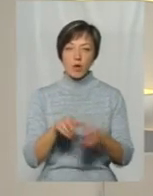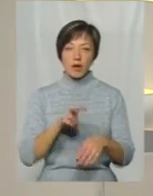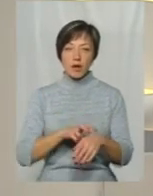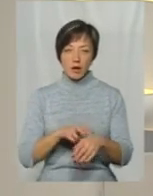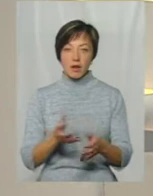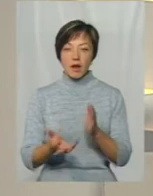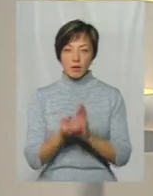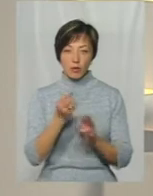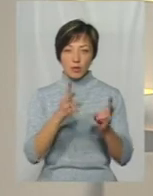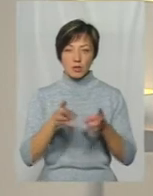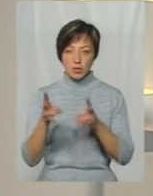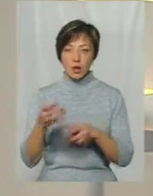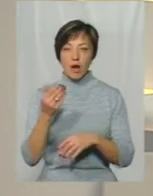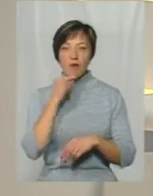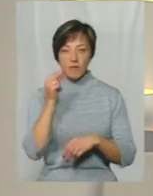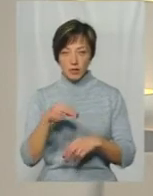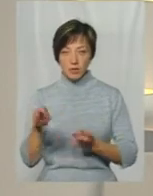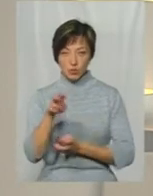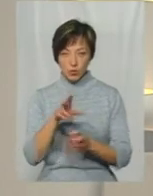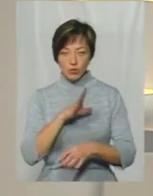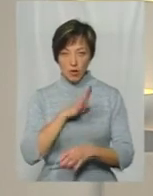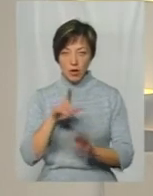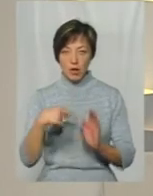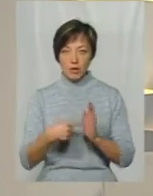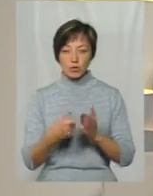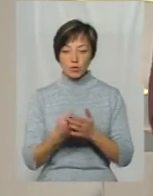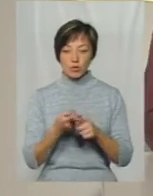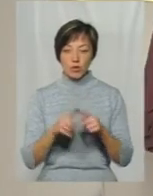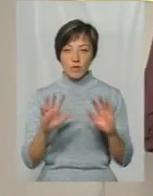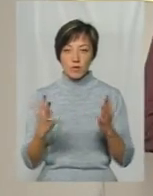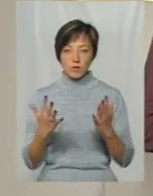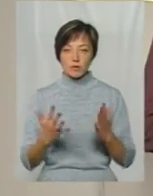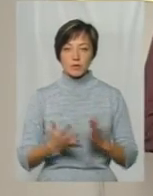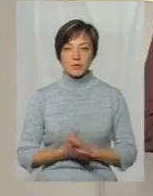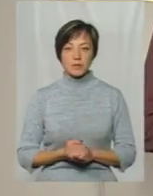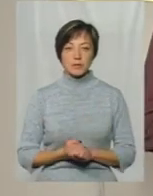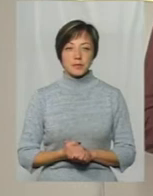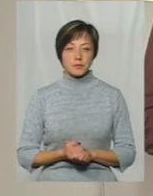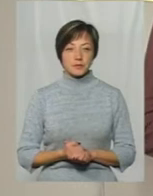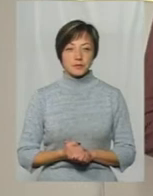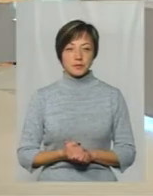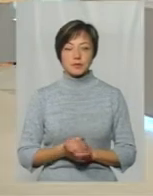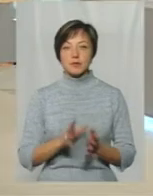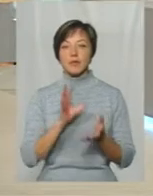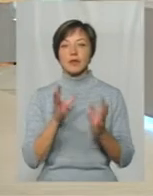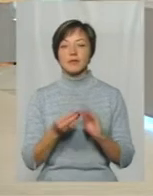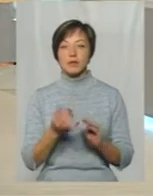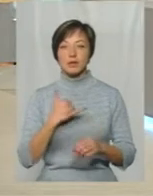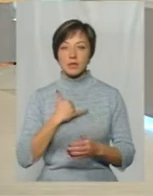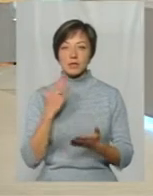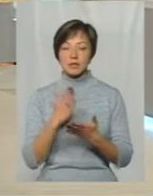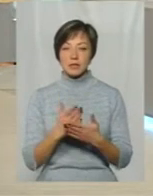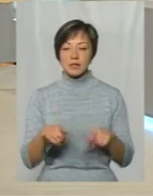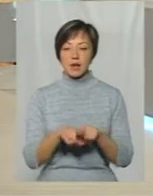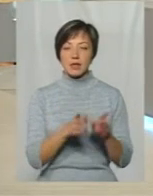рятуєте постраждалих А винних шукали до цього випадку, який стався третєго жовтня? Взагалі у нас існує така зараз